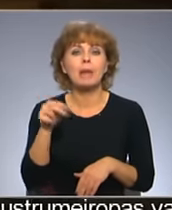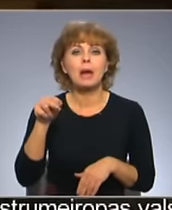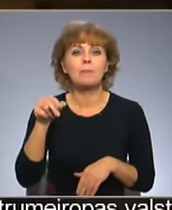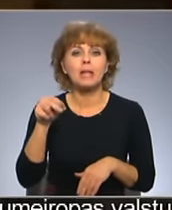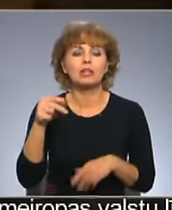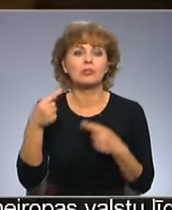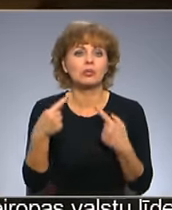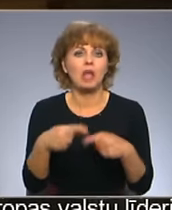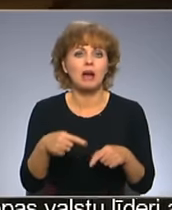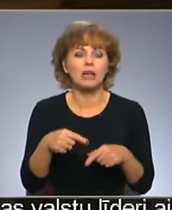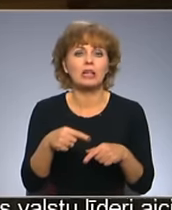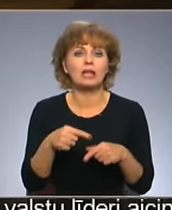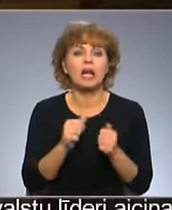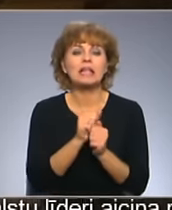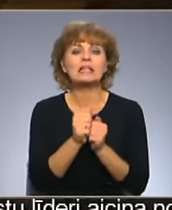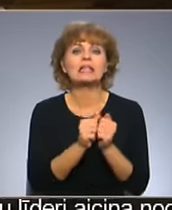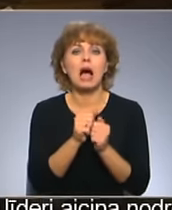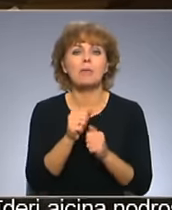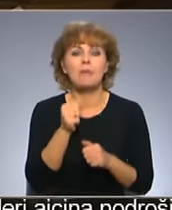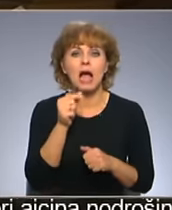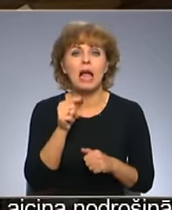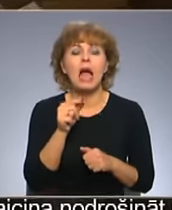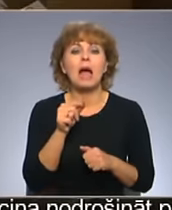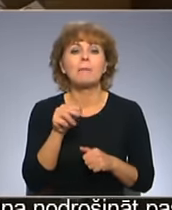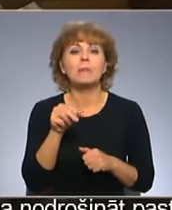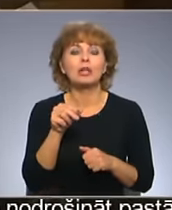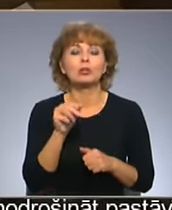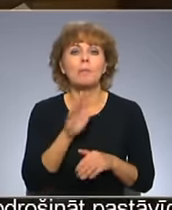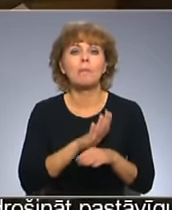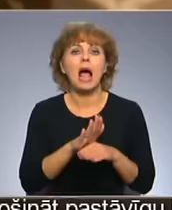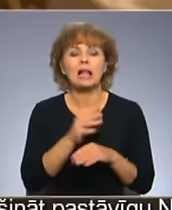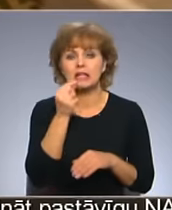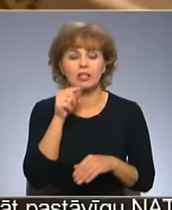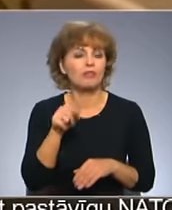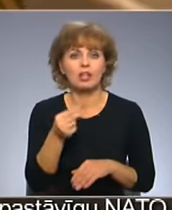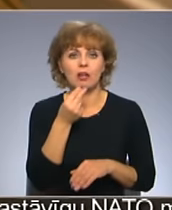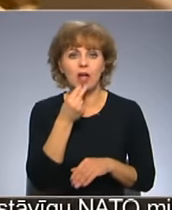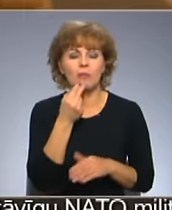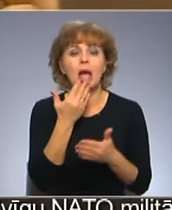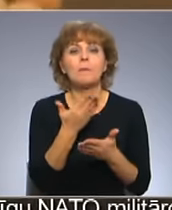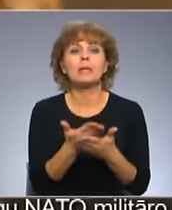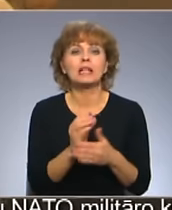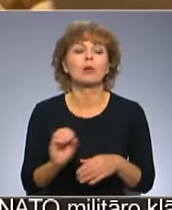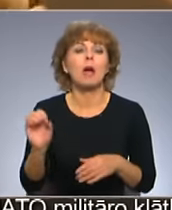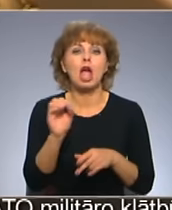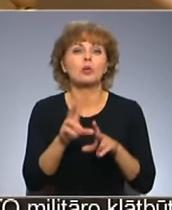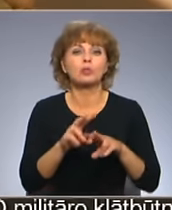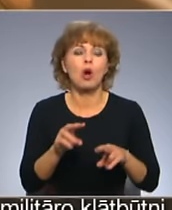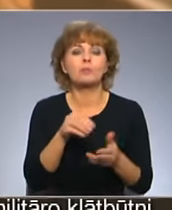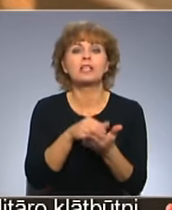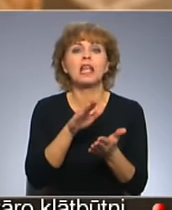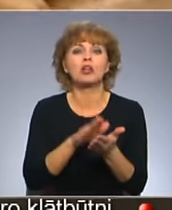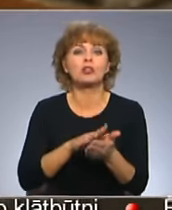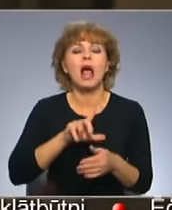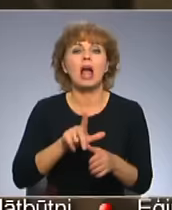viņi tur savādāk, viņi tur samaļa tos zīriņus, bet tā kā pelēkie zīriņi tādēļdienu viņi nēda. Pieteikums Eiropas komisijai ierakstīt Latvijas